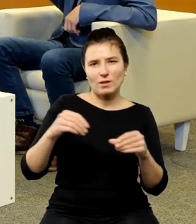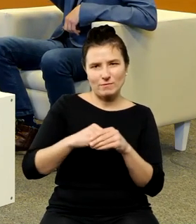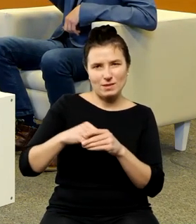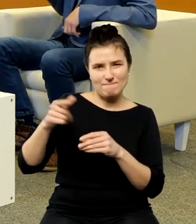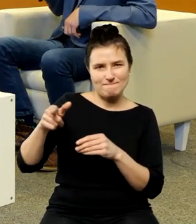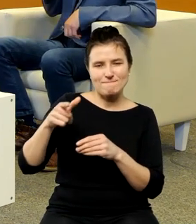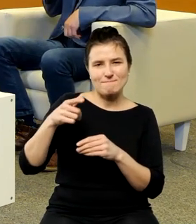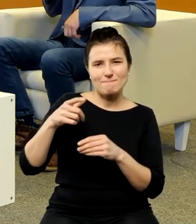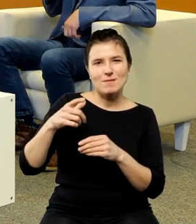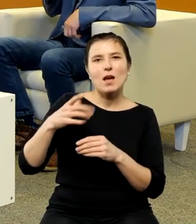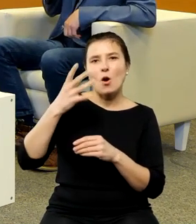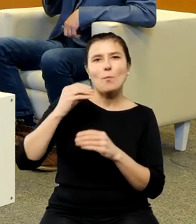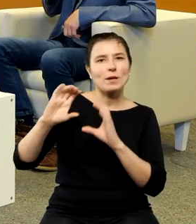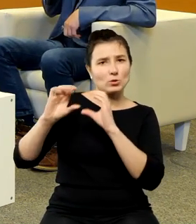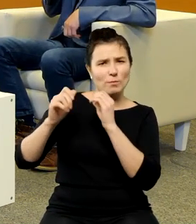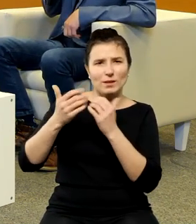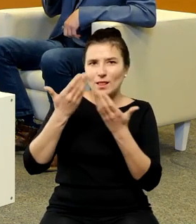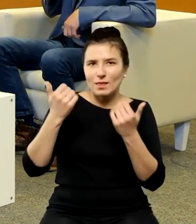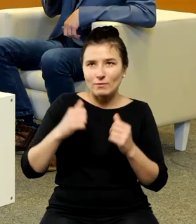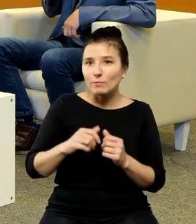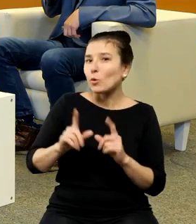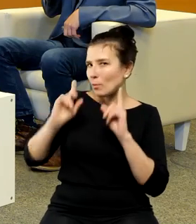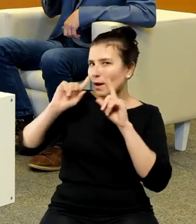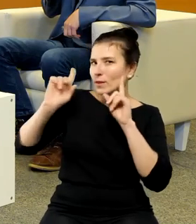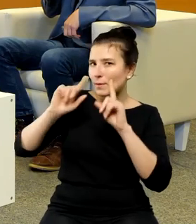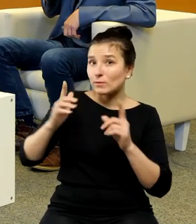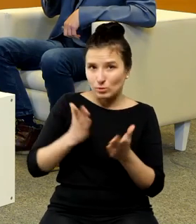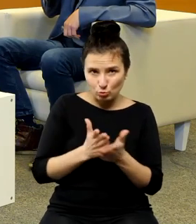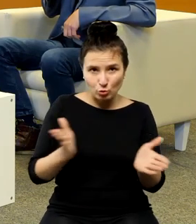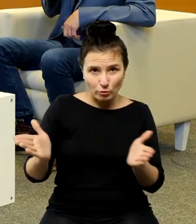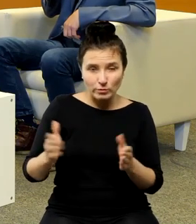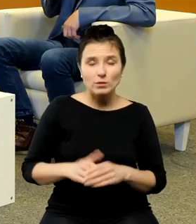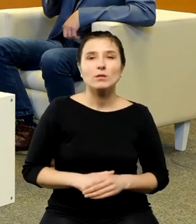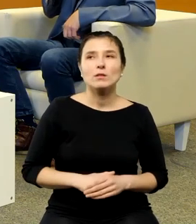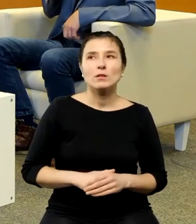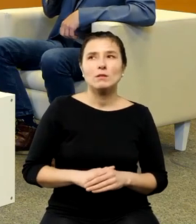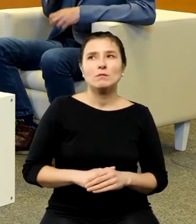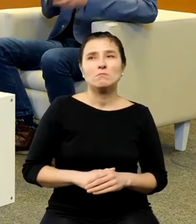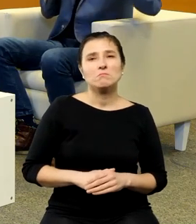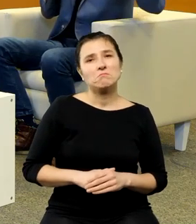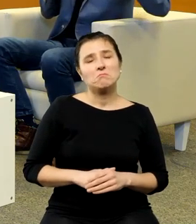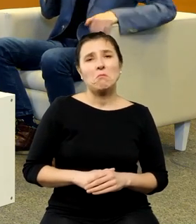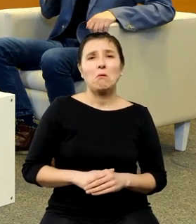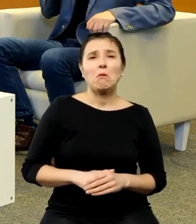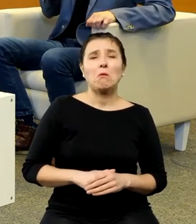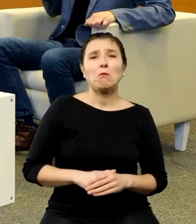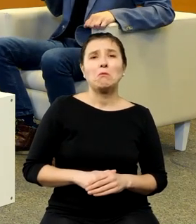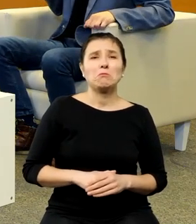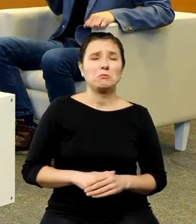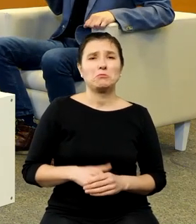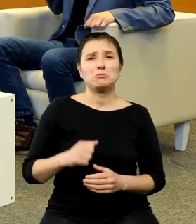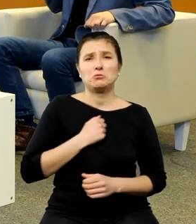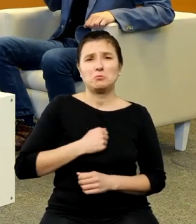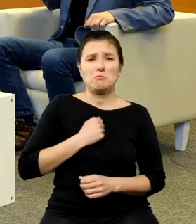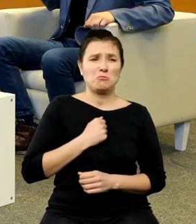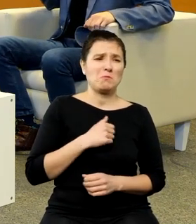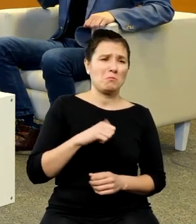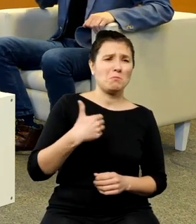by oznaczało to prawda już jest gotowy tak a to i tak oznacza smutną dewaluację z tysiąca na dwadzieścia